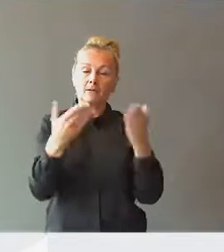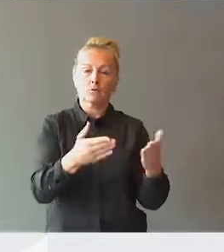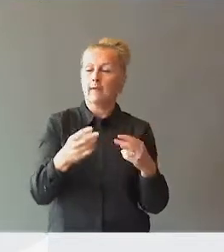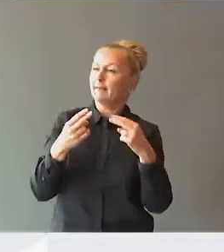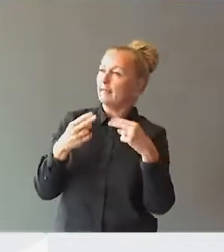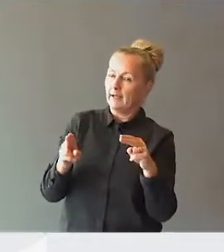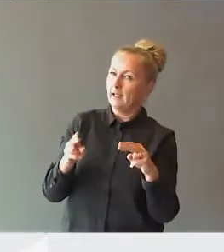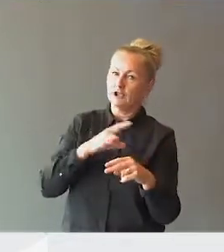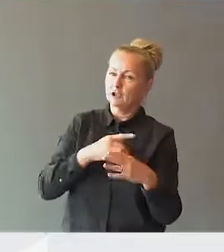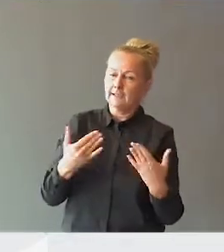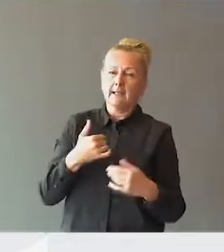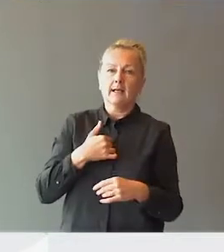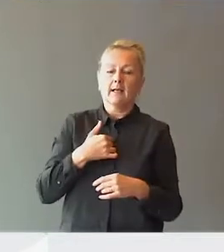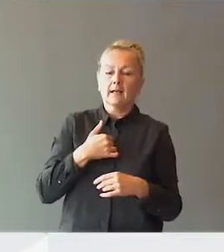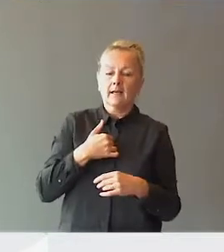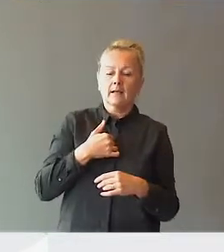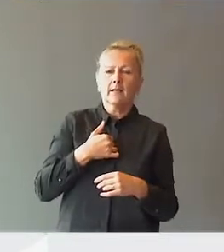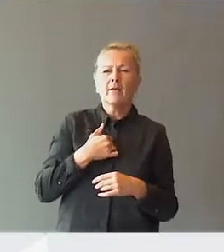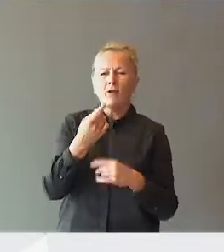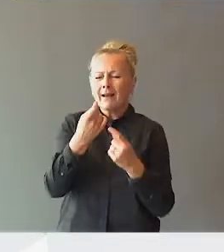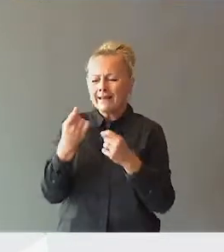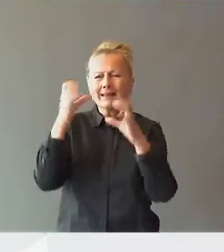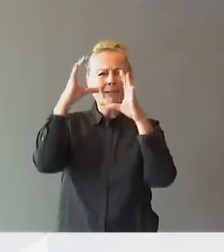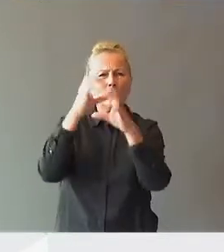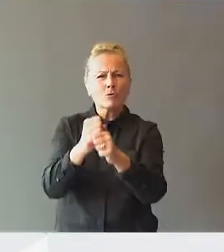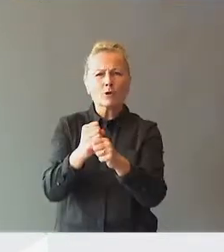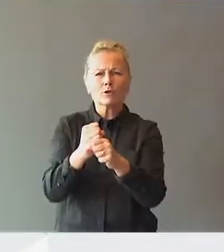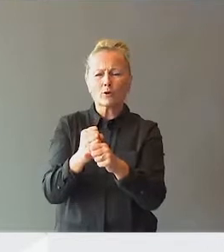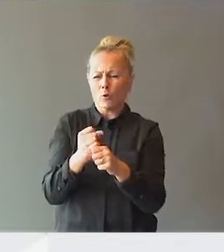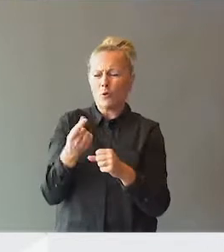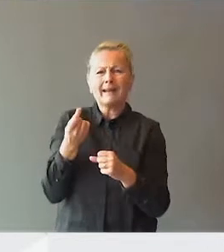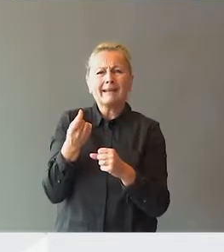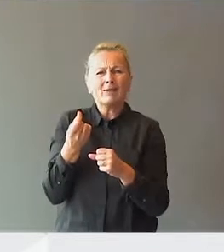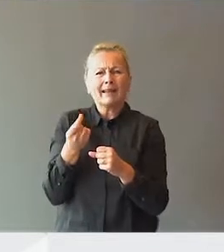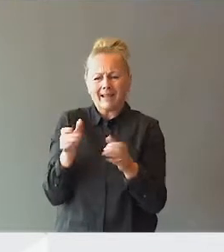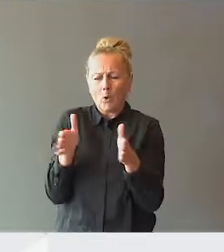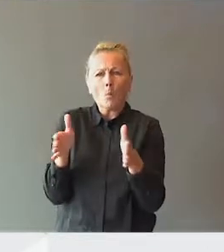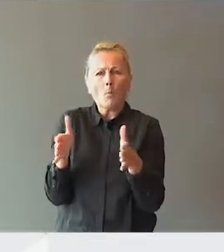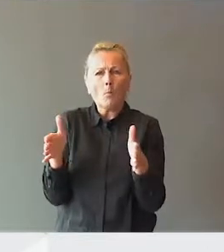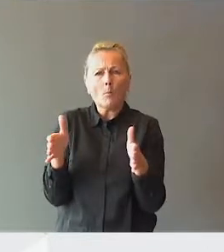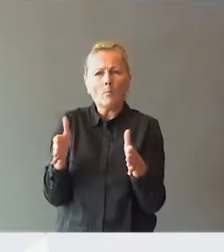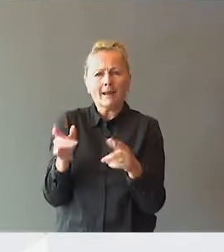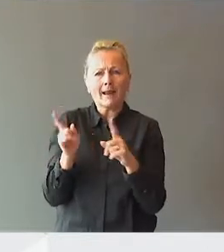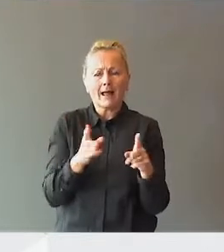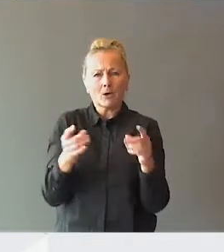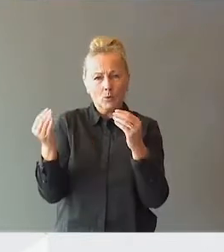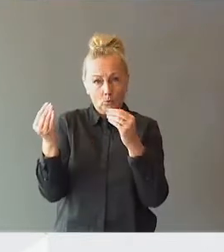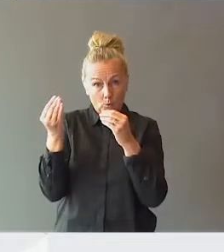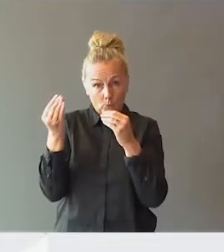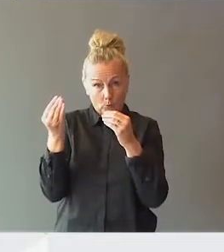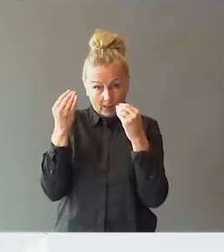Nei, jeg synes ikke det. Jeg synes vi har alt for lite fokus, og det er for lite rom i lærerutdanninger for å utdanne spesialpedagoger.